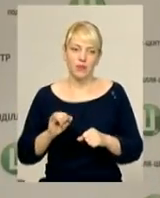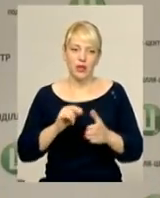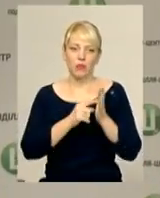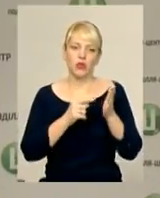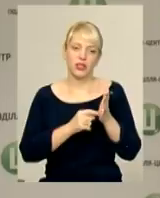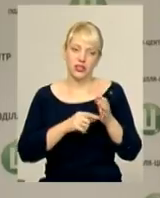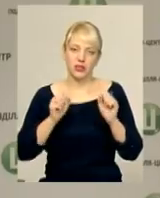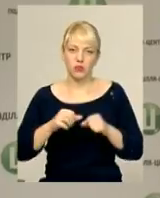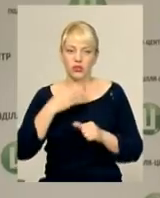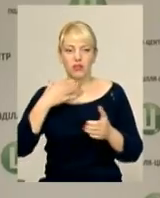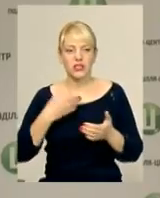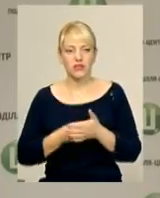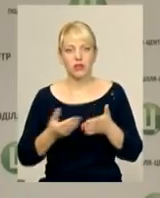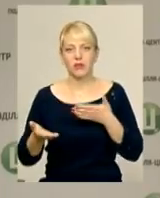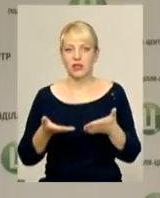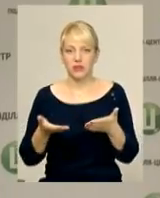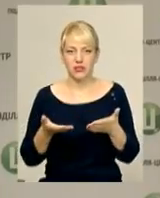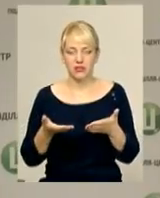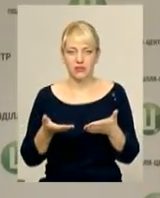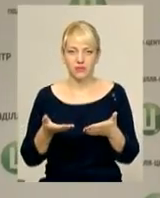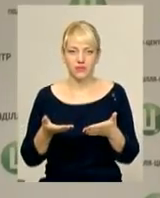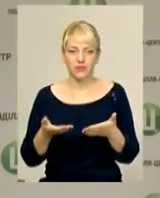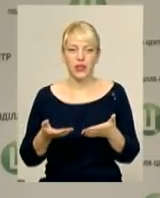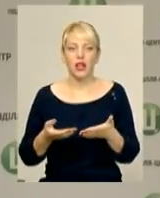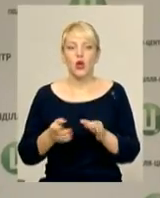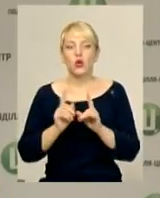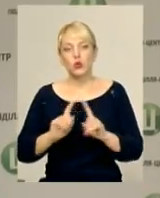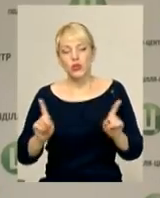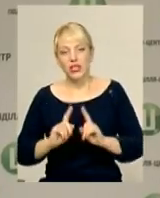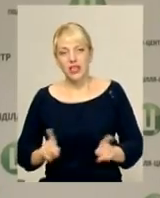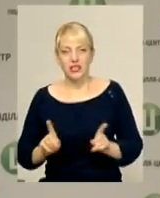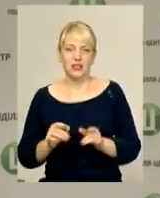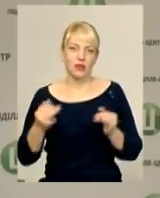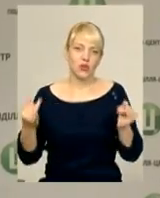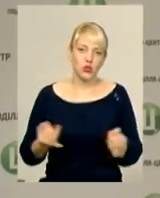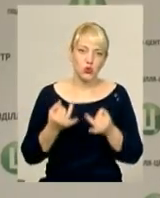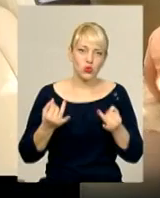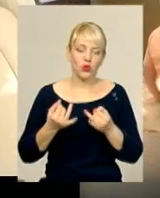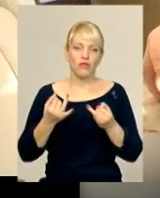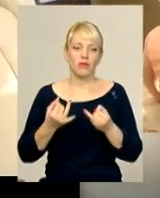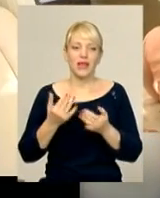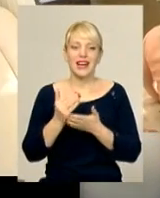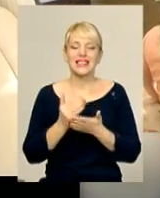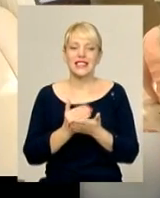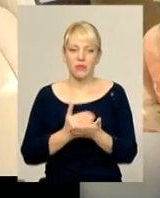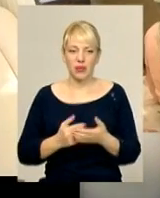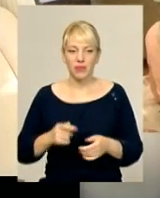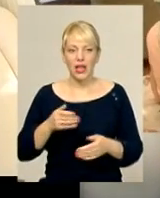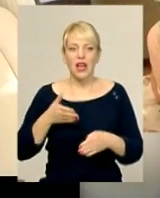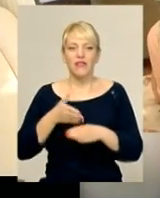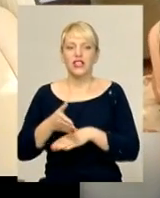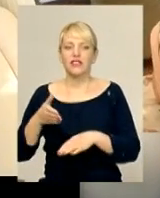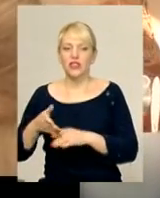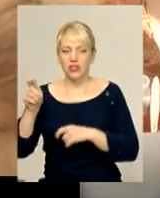поділитися, можливо, своїми якимись такими чудернацькими, чудовими рецептами. Відвідати фестиваль про